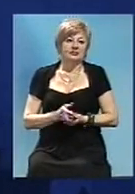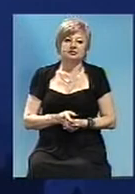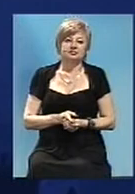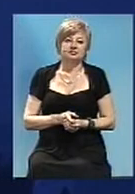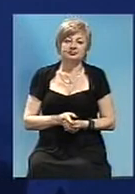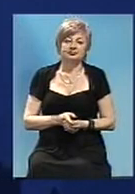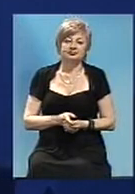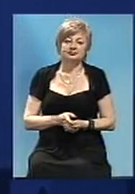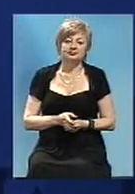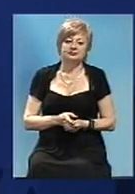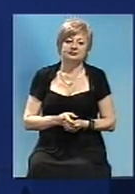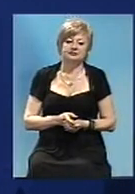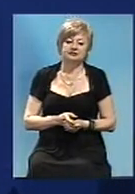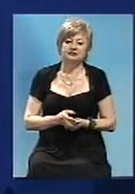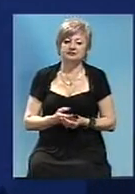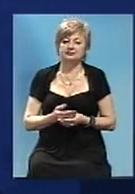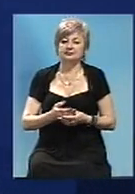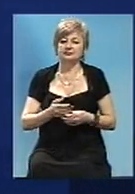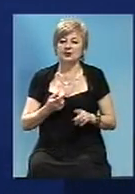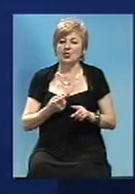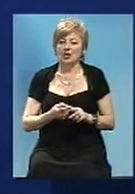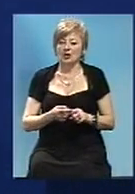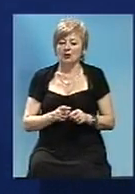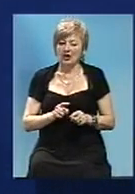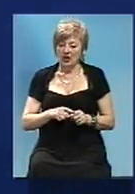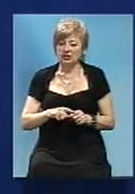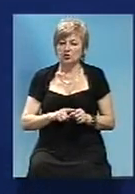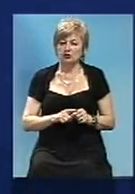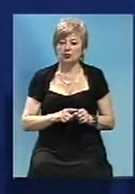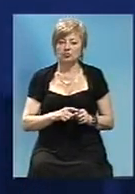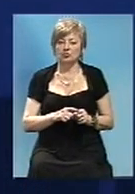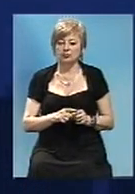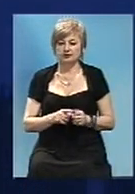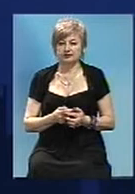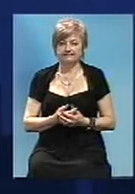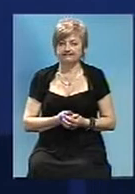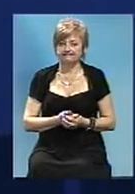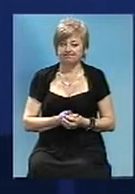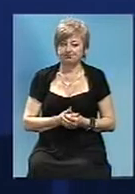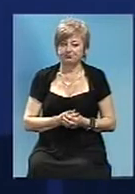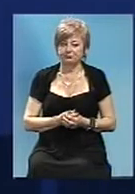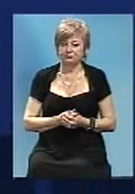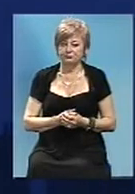раці. Але при цьому громады не має в'являє на